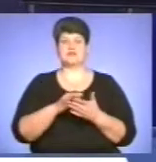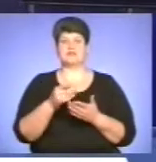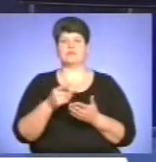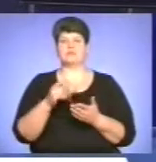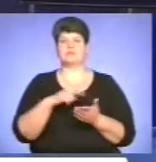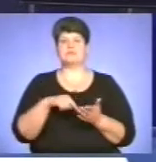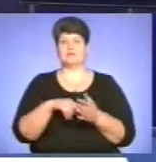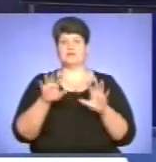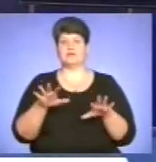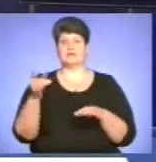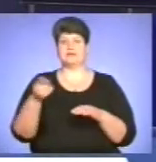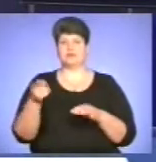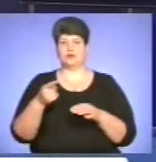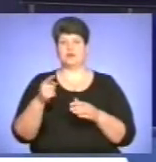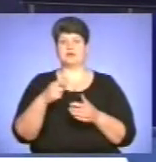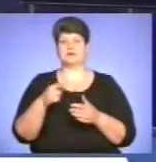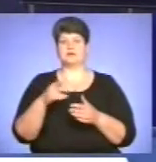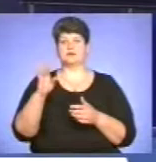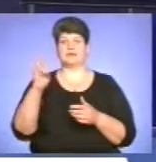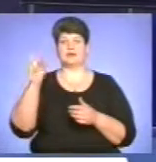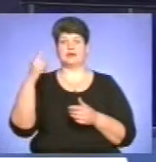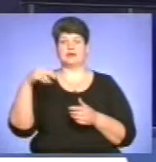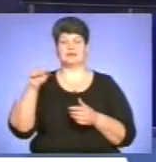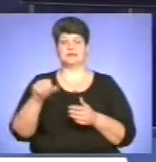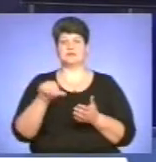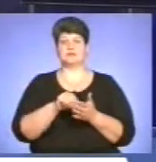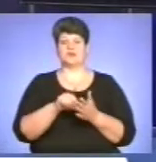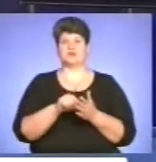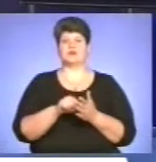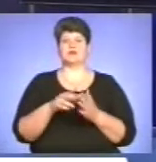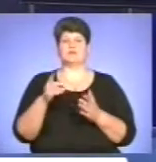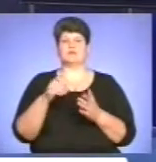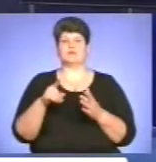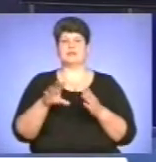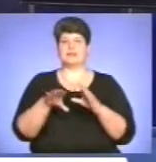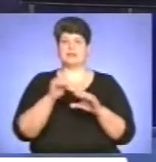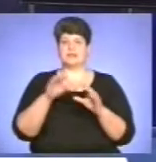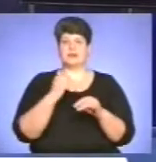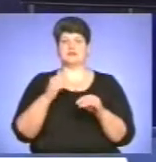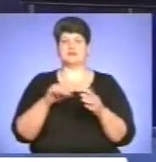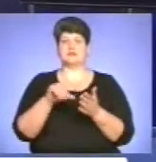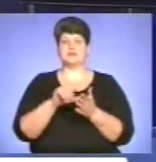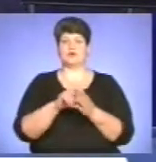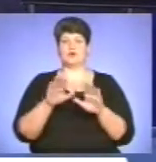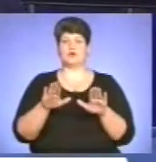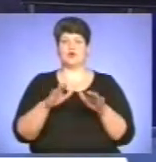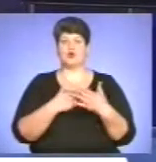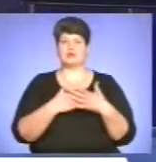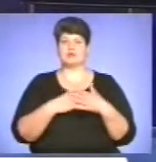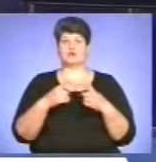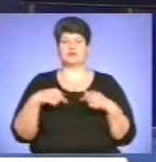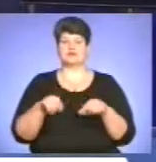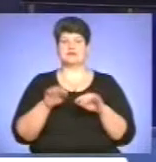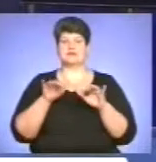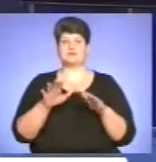Сергій Надал. Присутні у сесійній залі міської ради депутати, представники влади, громадських організацій та засобів маси